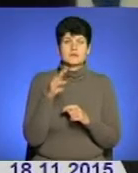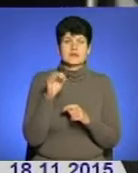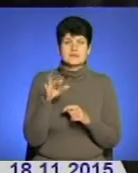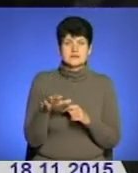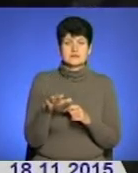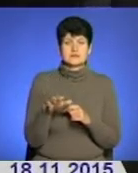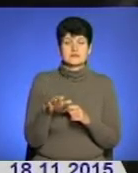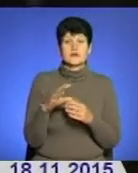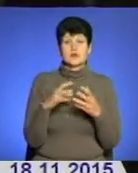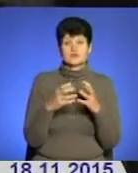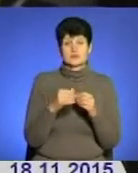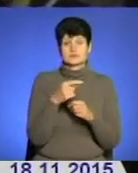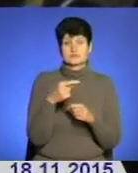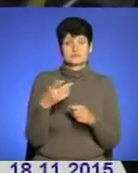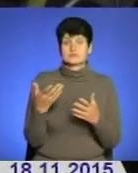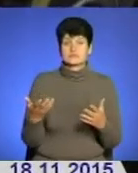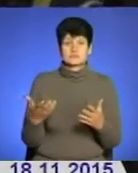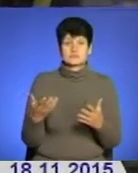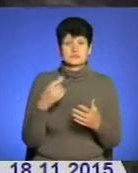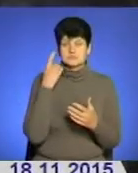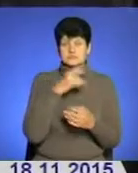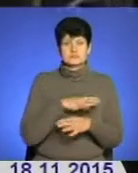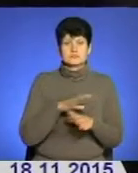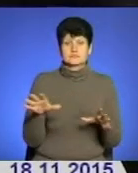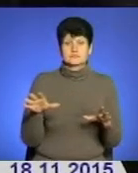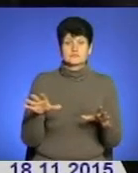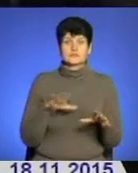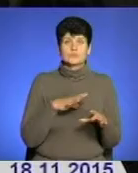виявився негативним. Було переведено огляд місця події.